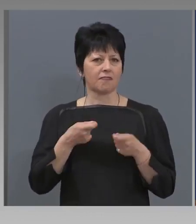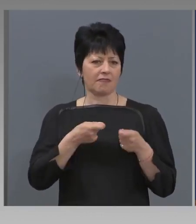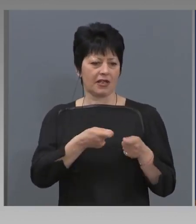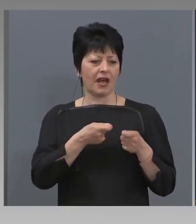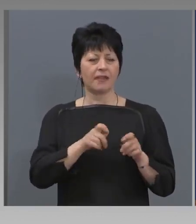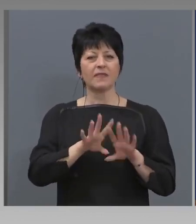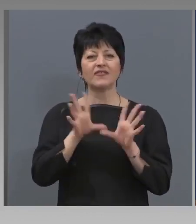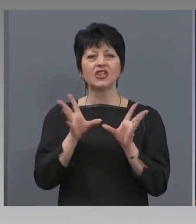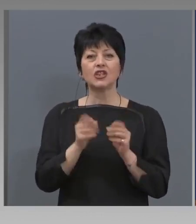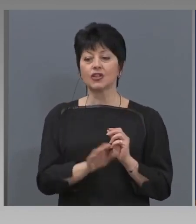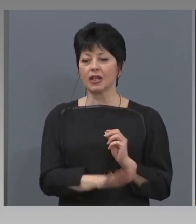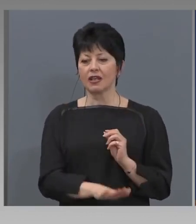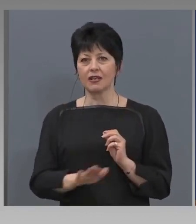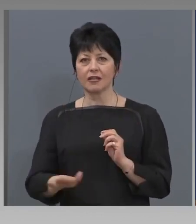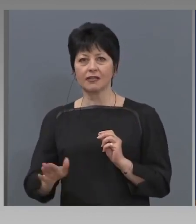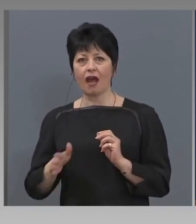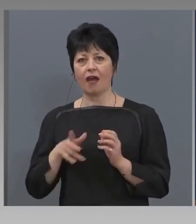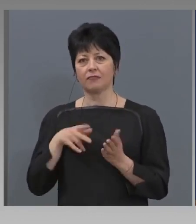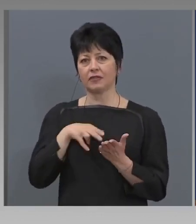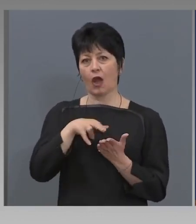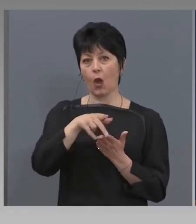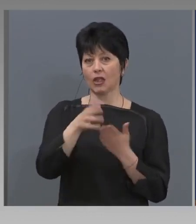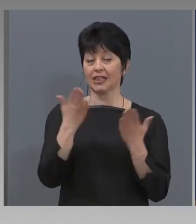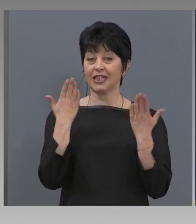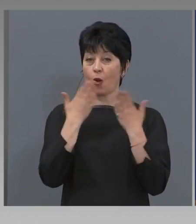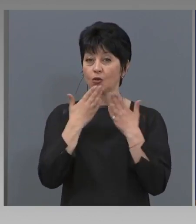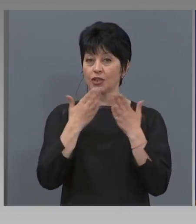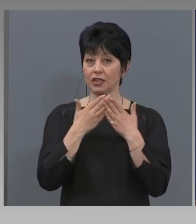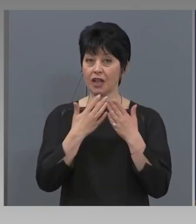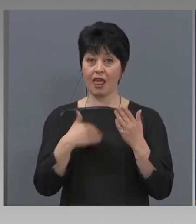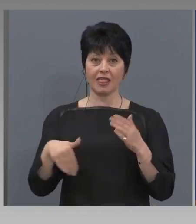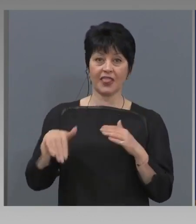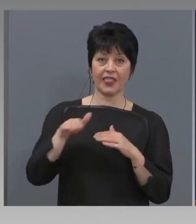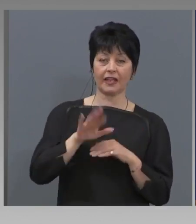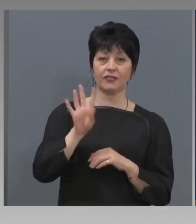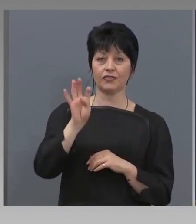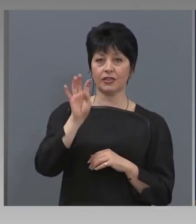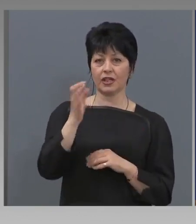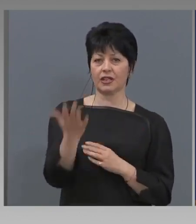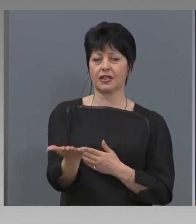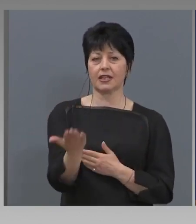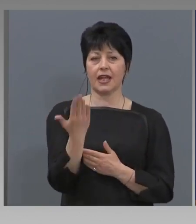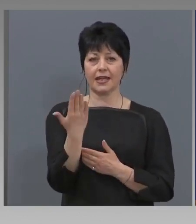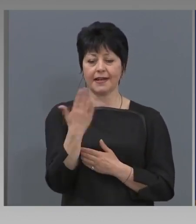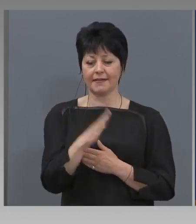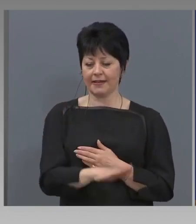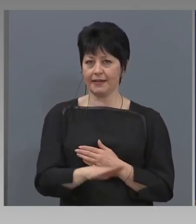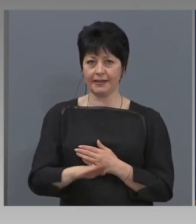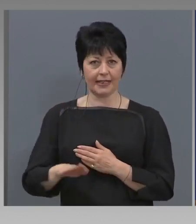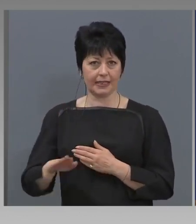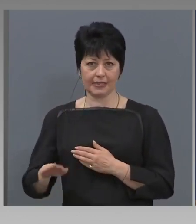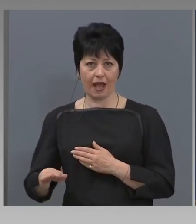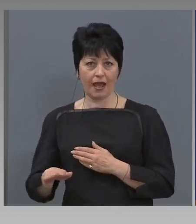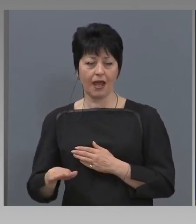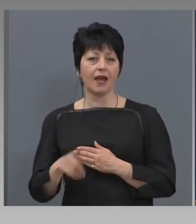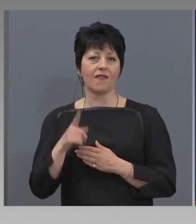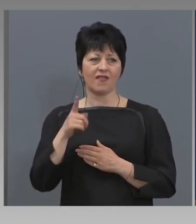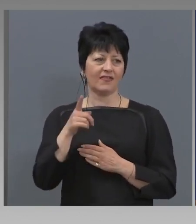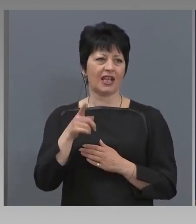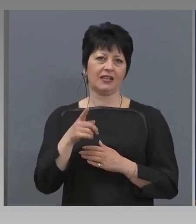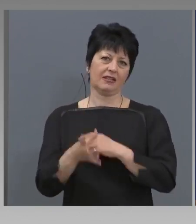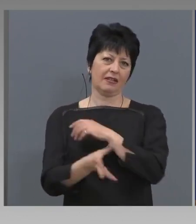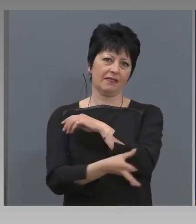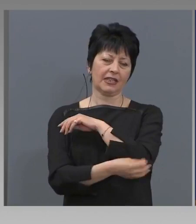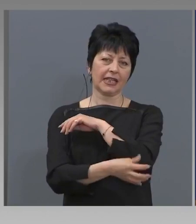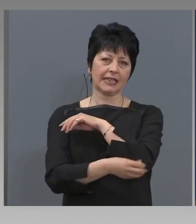всички деца да са в училище. Над 40 хиляди деца и в много от тези махали